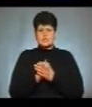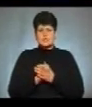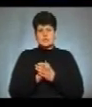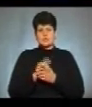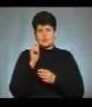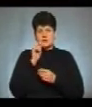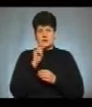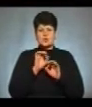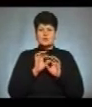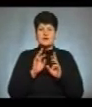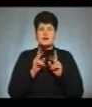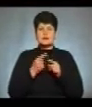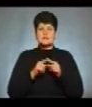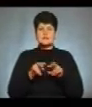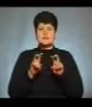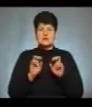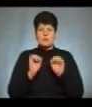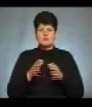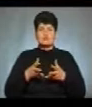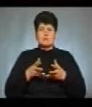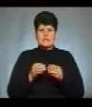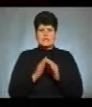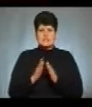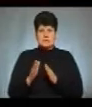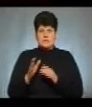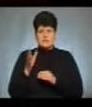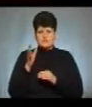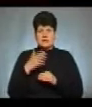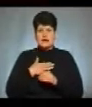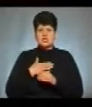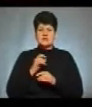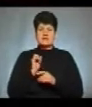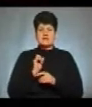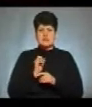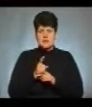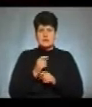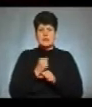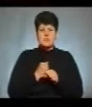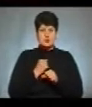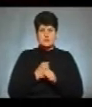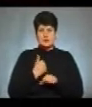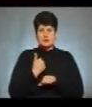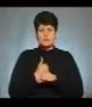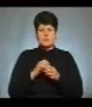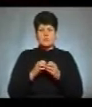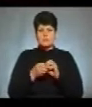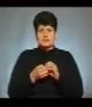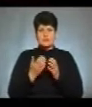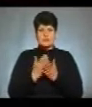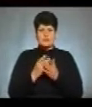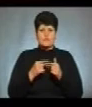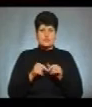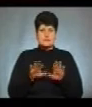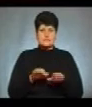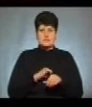Мозгова розповіла, як це засідання може вплинути на систему освіти. Наше завдання – напрацювати основну проблематику, яка є в органах